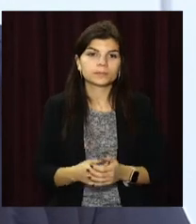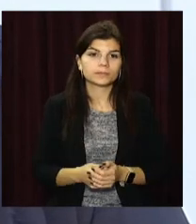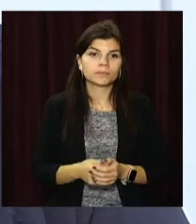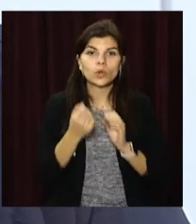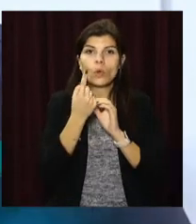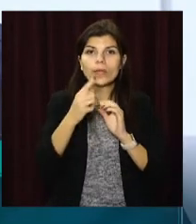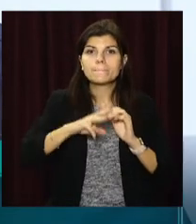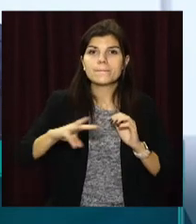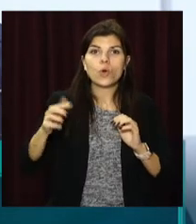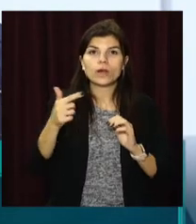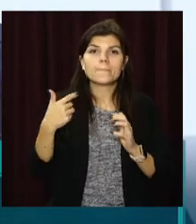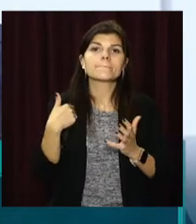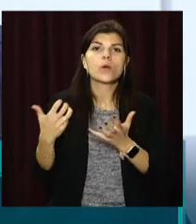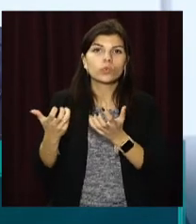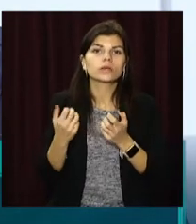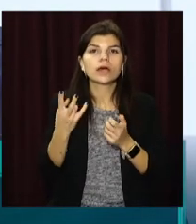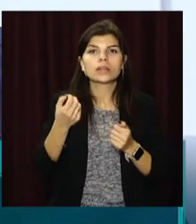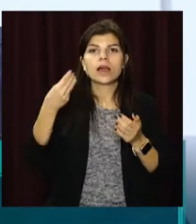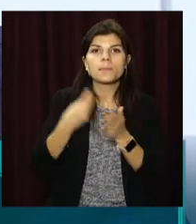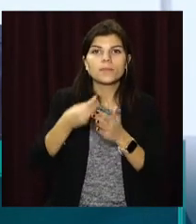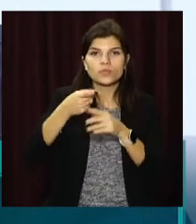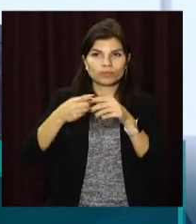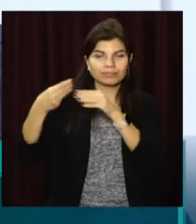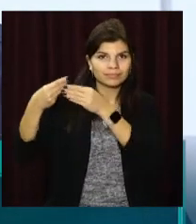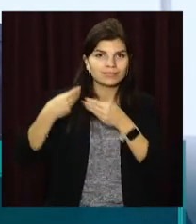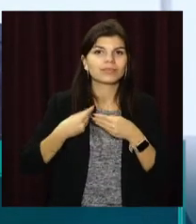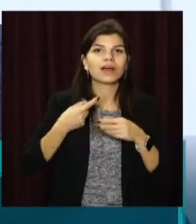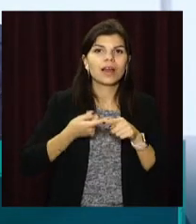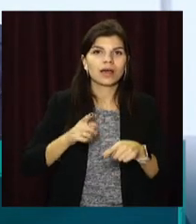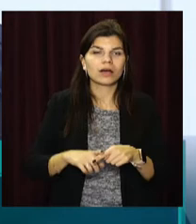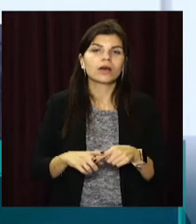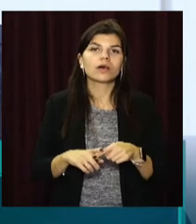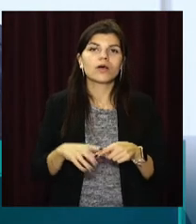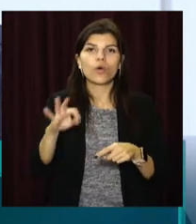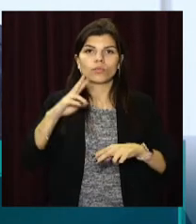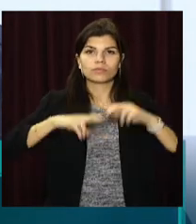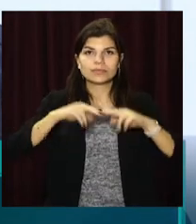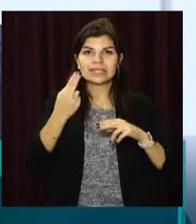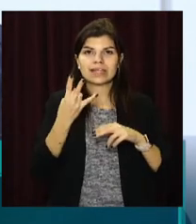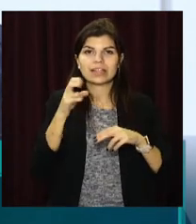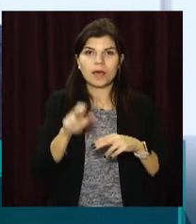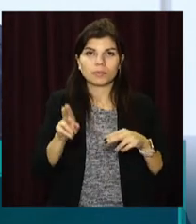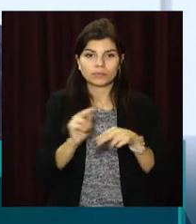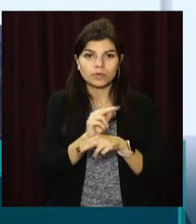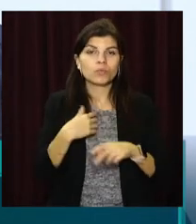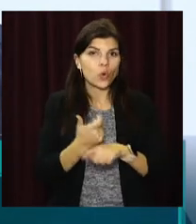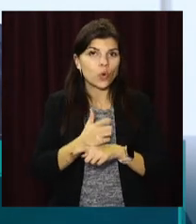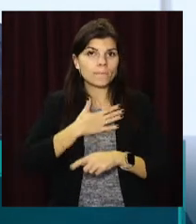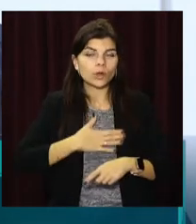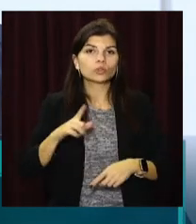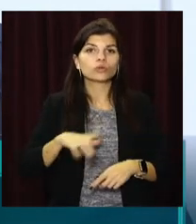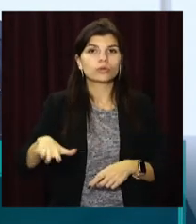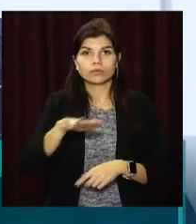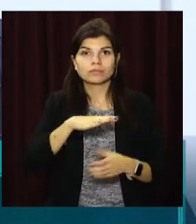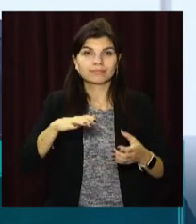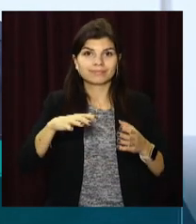мільйонів гривень ми отримали на співфінансування для реалізації проєктів по розбудови мережі СНАПів. І нам дуже приємно, що Юр'ївська громада